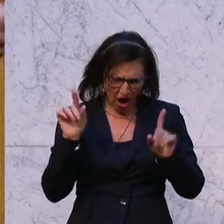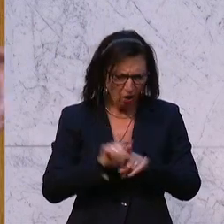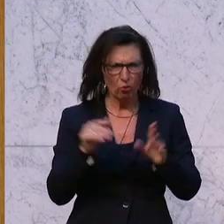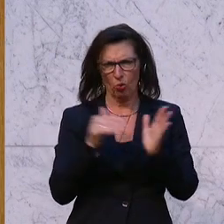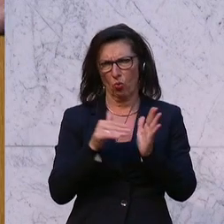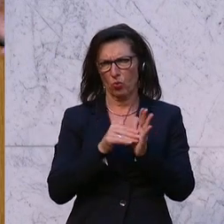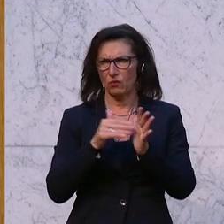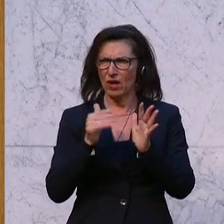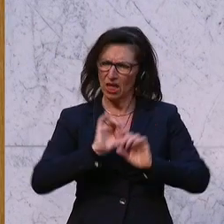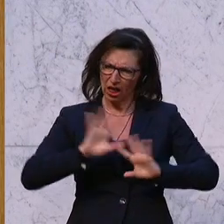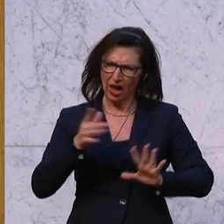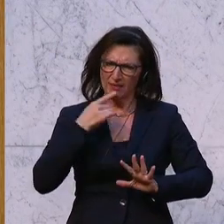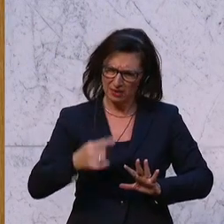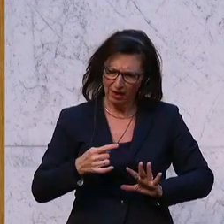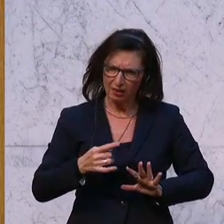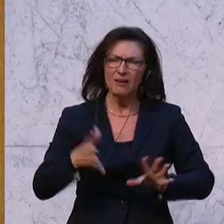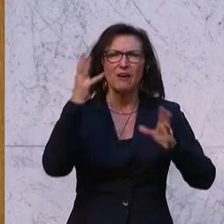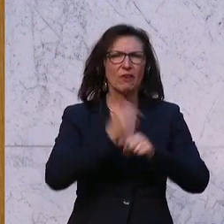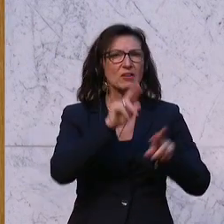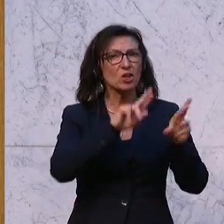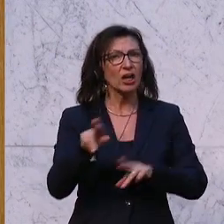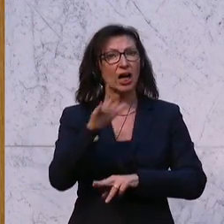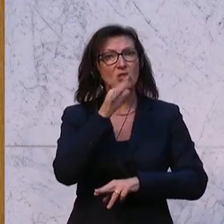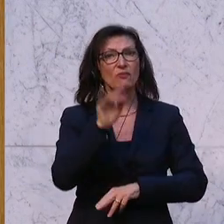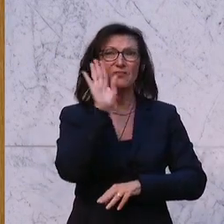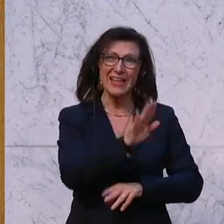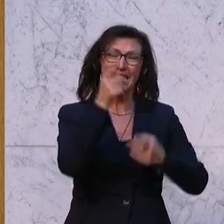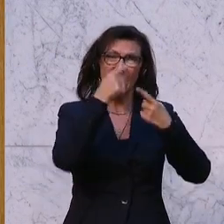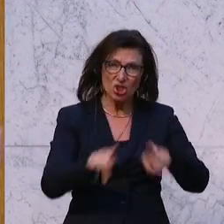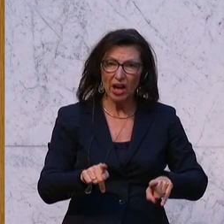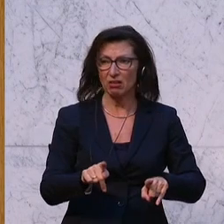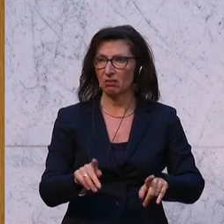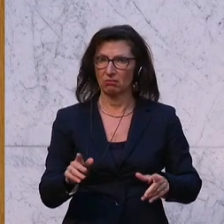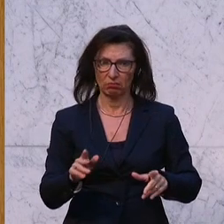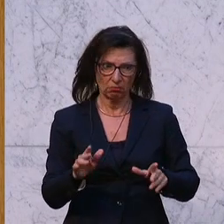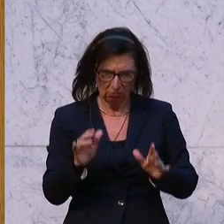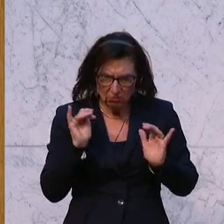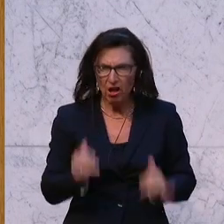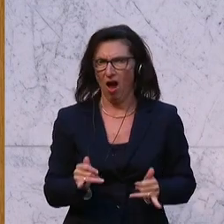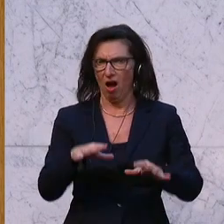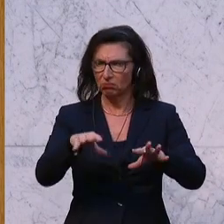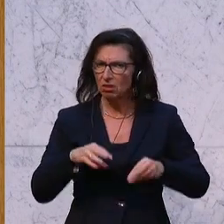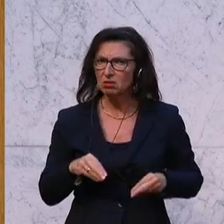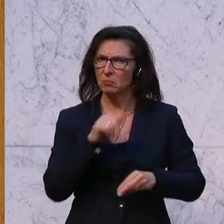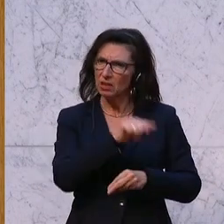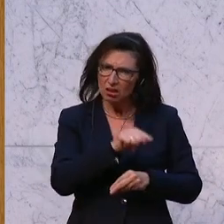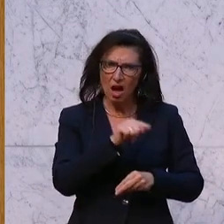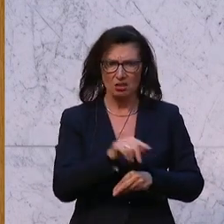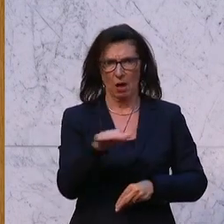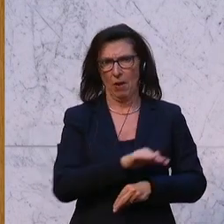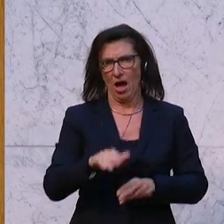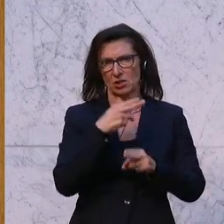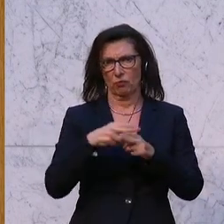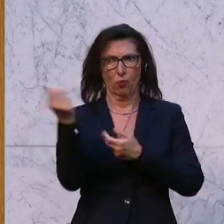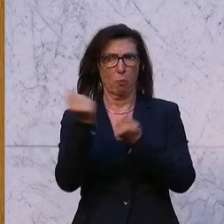dazu zu bekennen, dass wenn der Verfassungsgerichtshof Urteile spricht, dass sie letztendlich eine wesentliche Grundlage auch für unser politisches Handeln